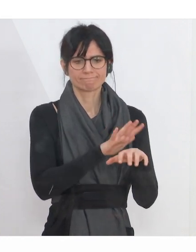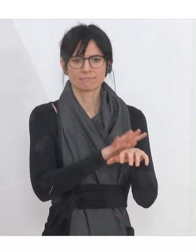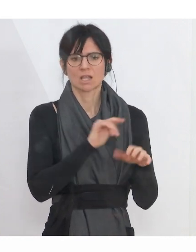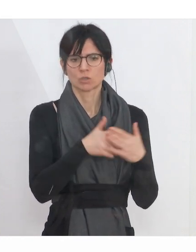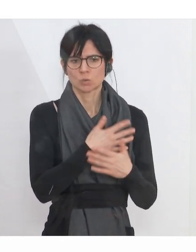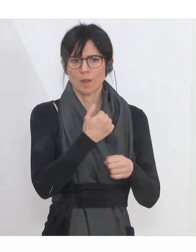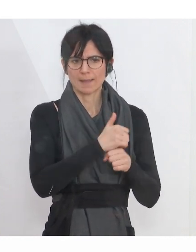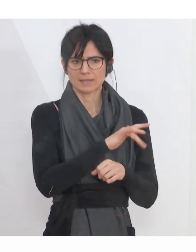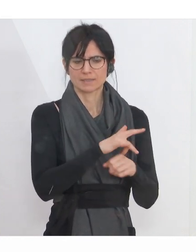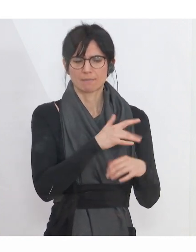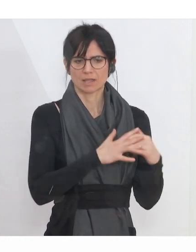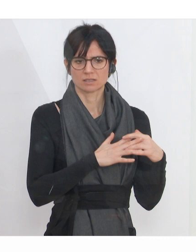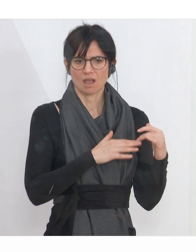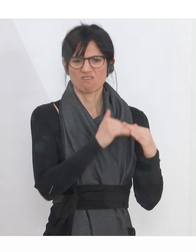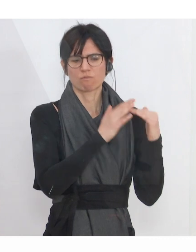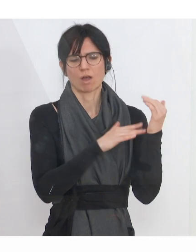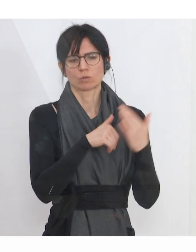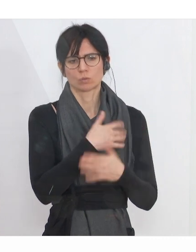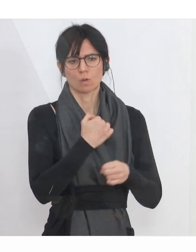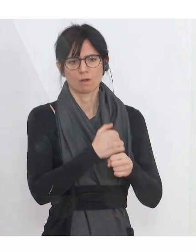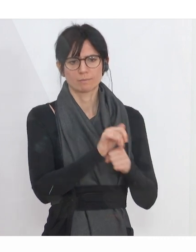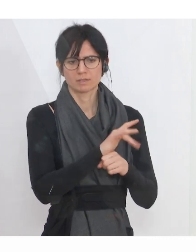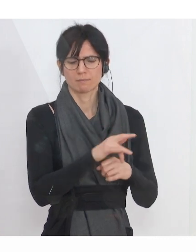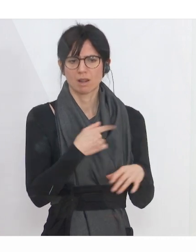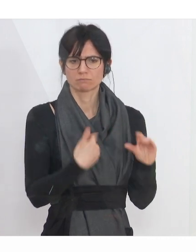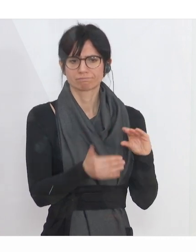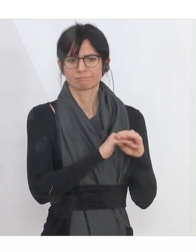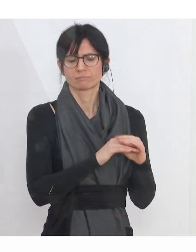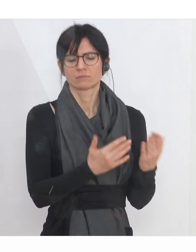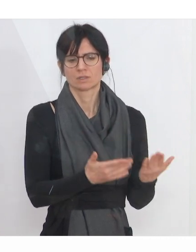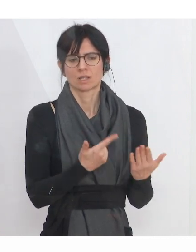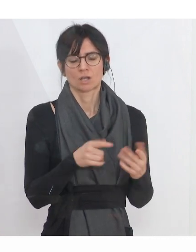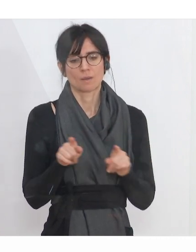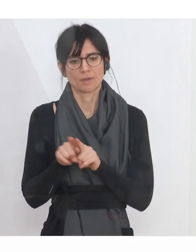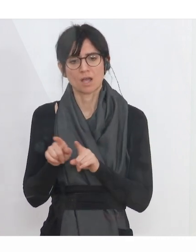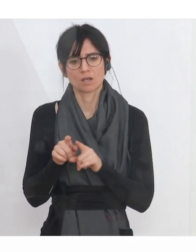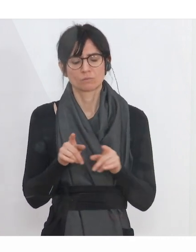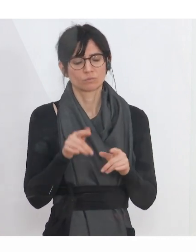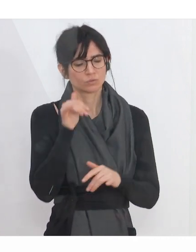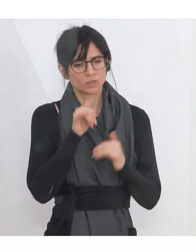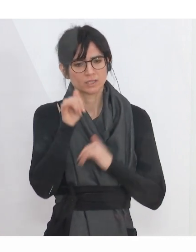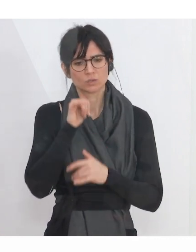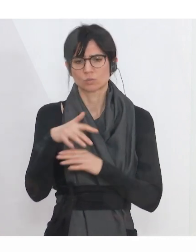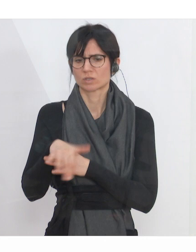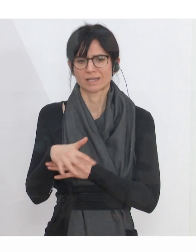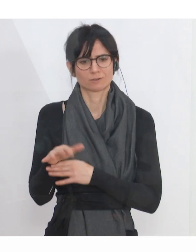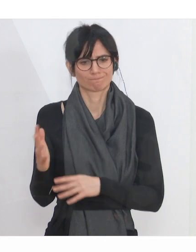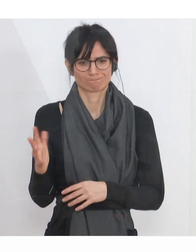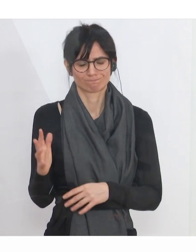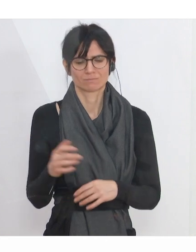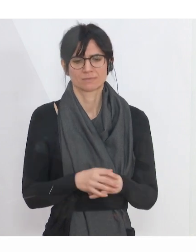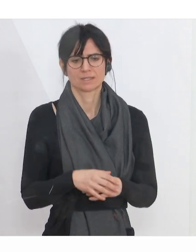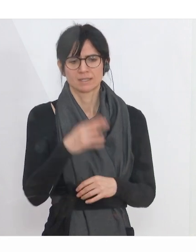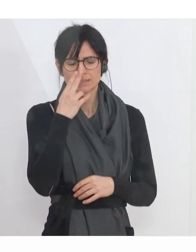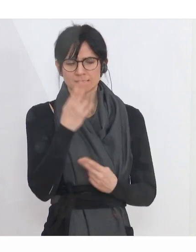neue Arbeitsplätze entstehen, Leute neue Arbeitsplätze finden. Natürlich auch Bereiche Tourismus, Gastronomie, wo das nicht der Fall ist. Sie sehen